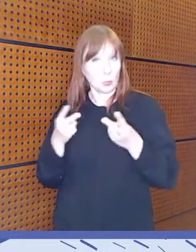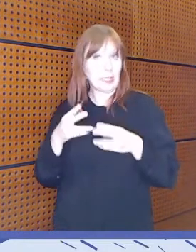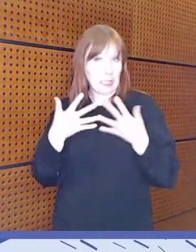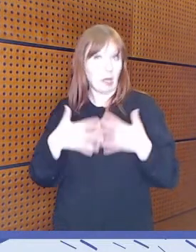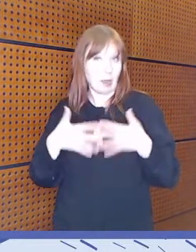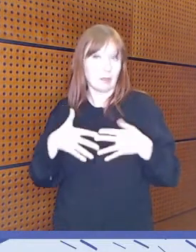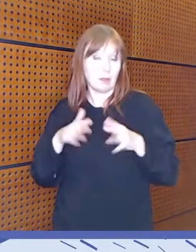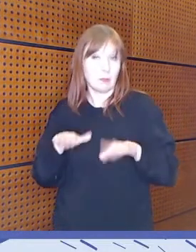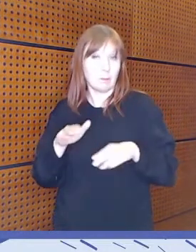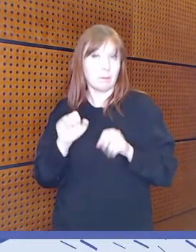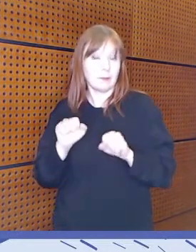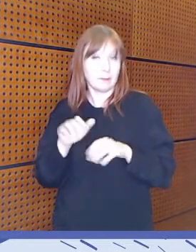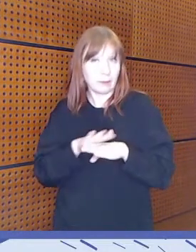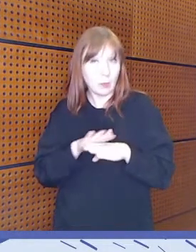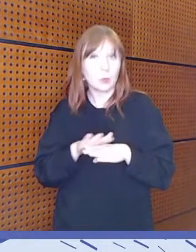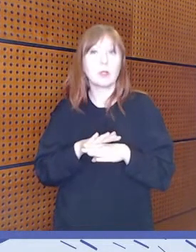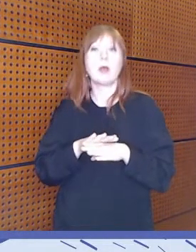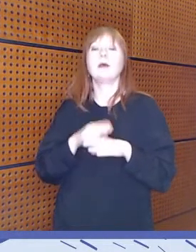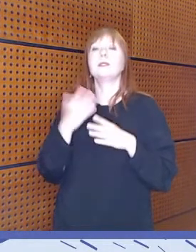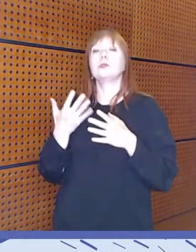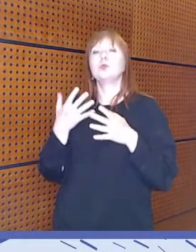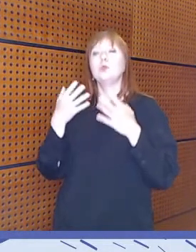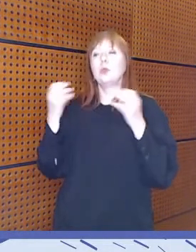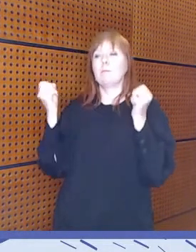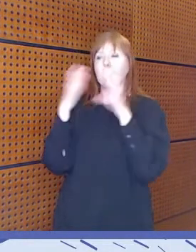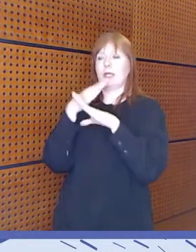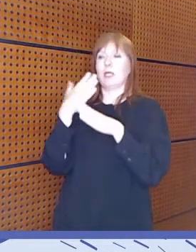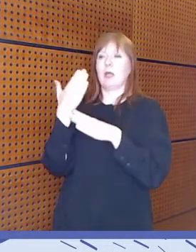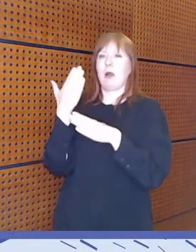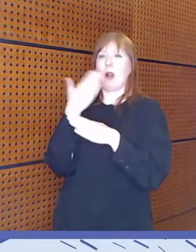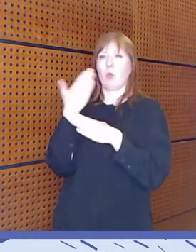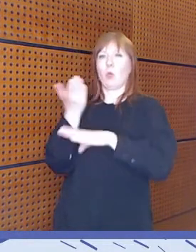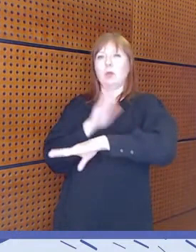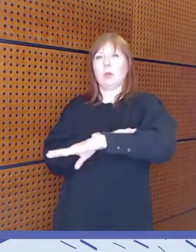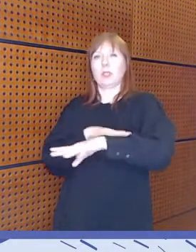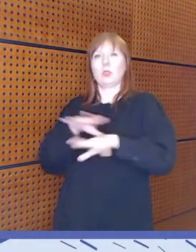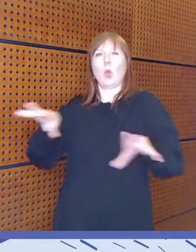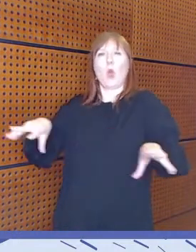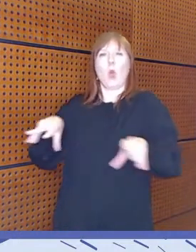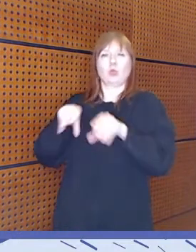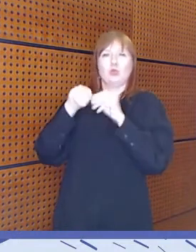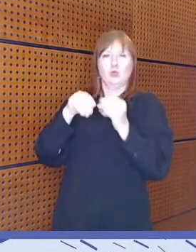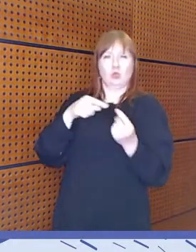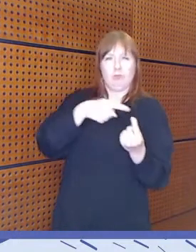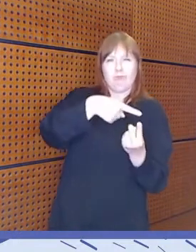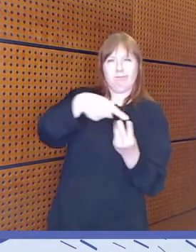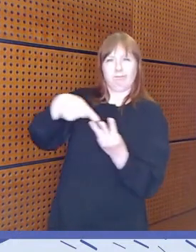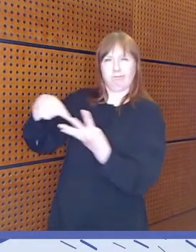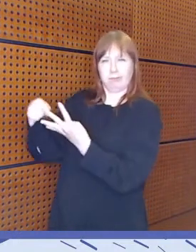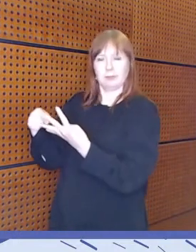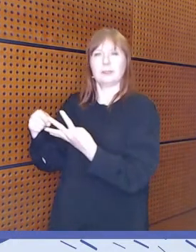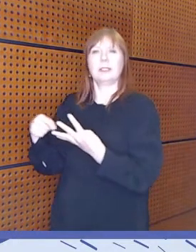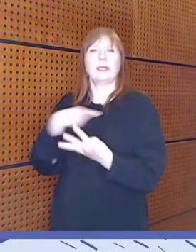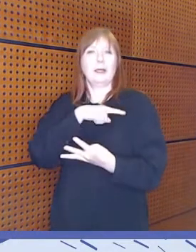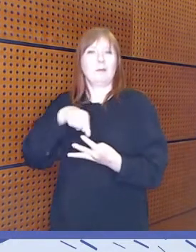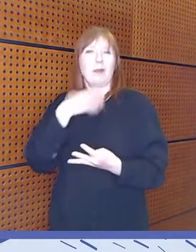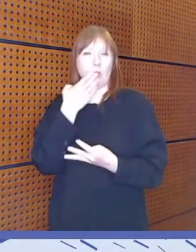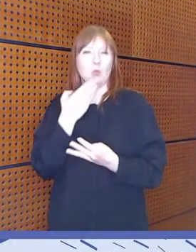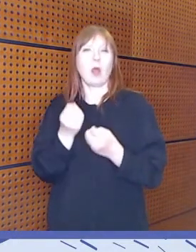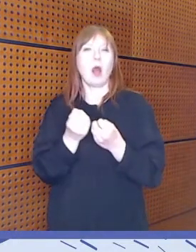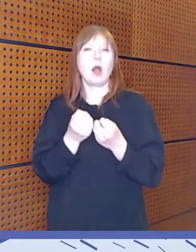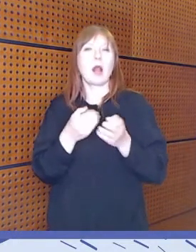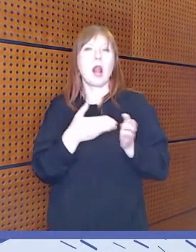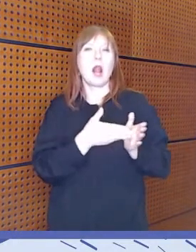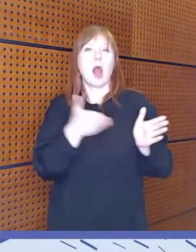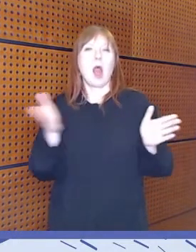Medialukutaito koostuu monesta asiasta. Meillä perusteissa puhutaan paljon laaja-alaisen osaamisen taitojen